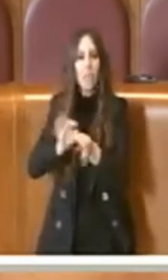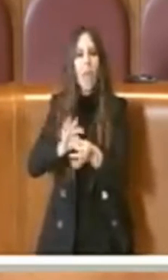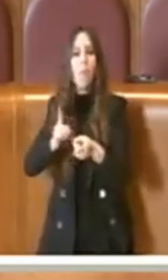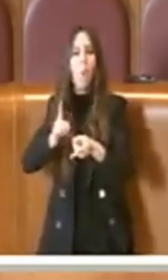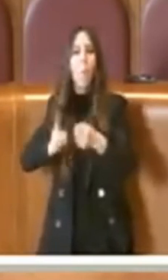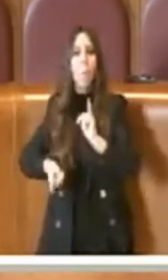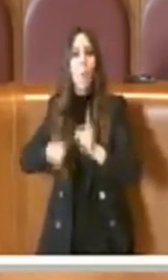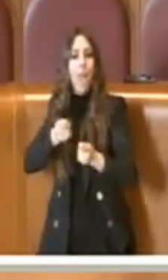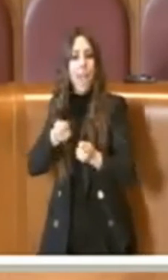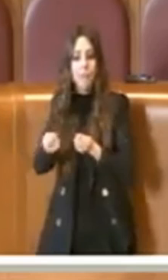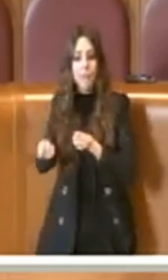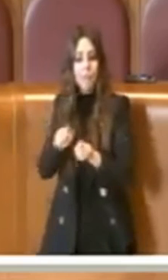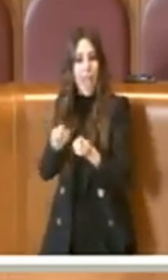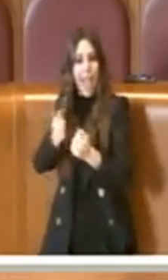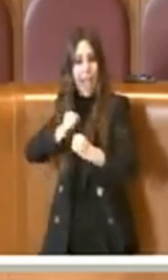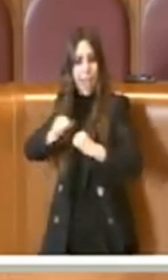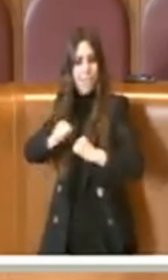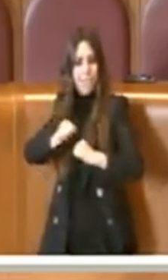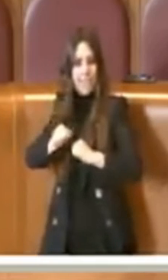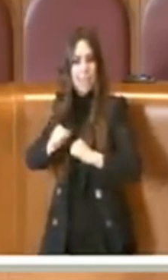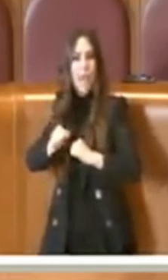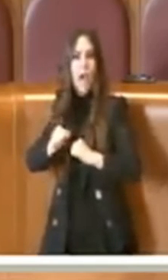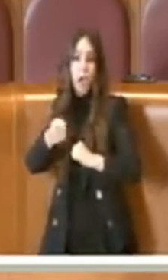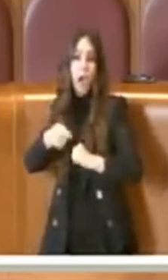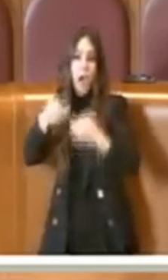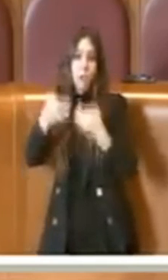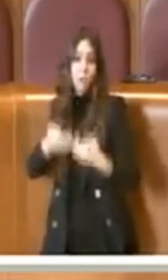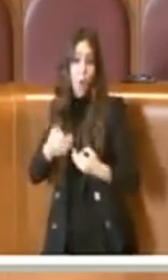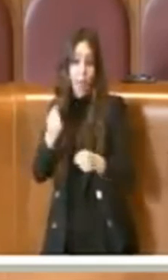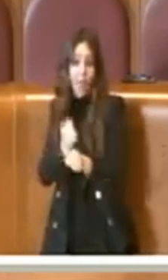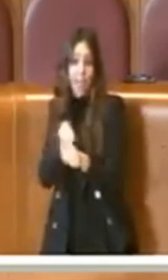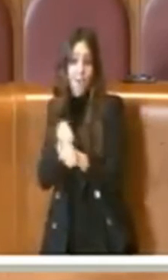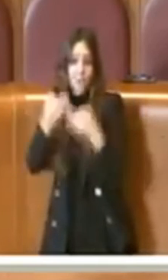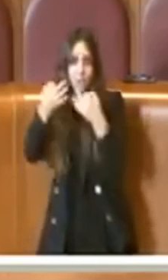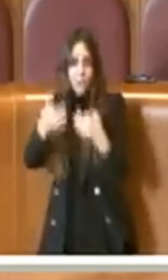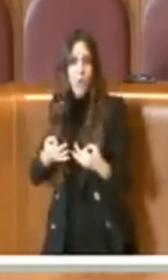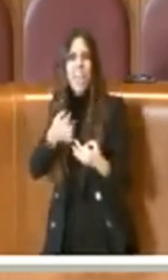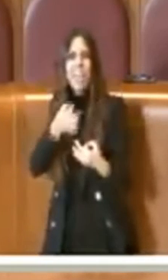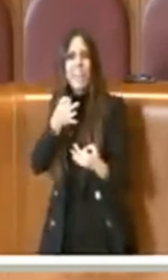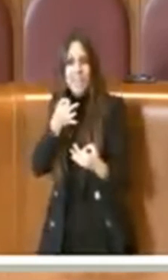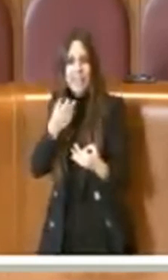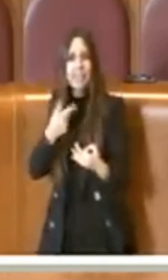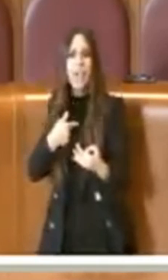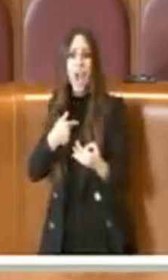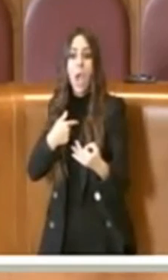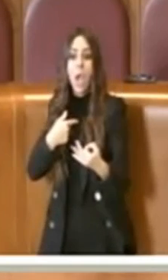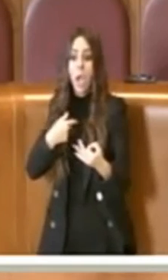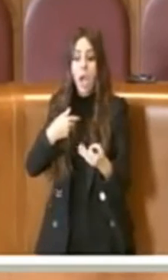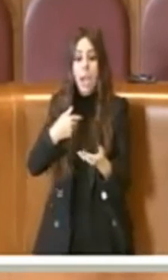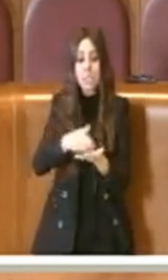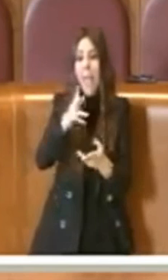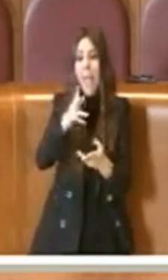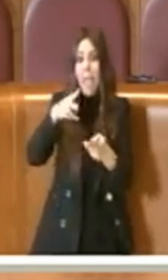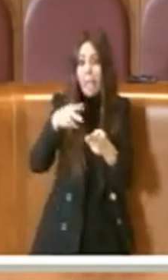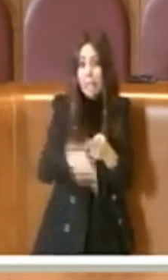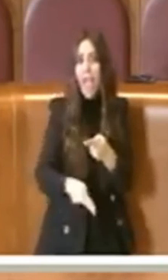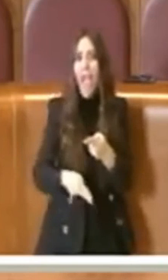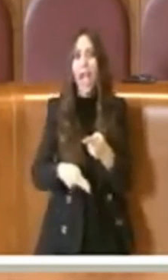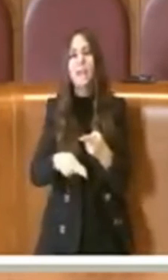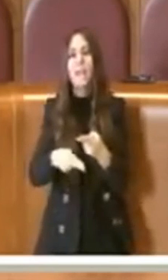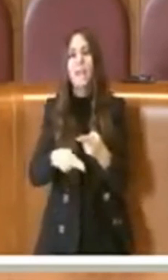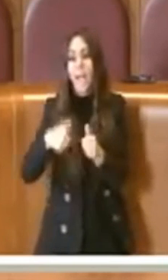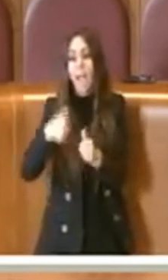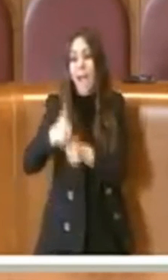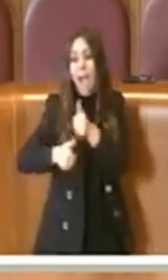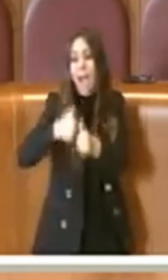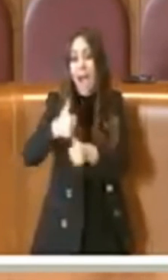'amministrazione che è stata corretta, che ha visto risparmiare, tagliare gli sprechi e finalmente, anno dopo